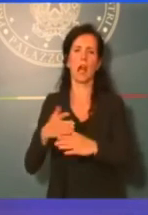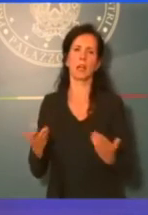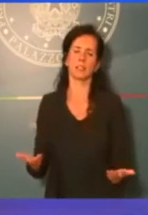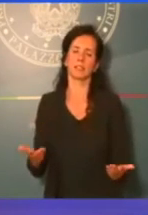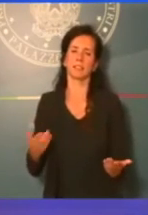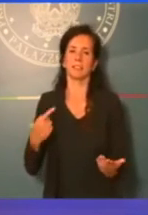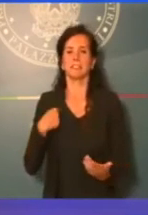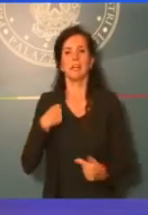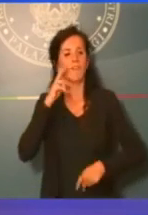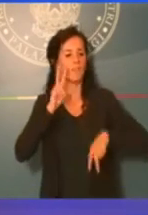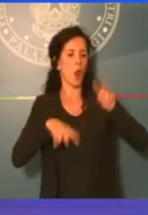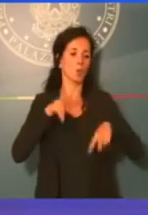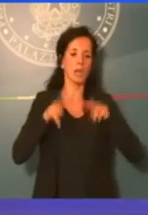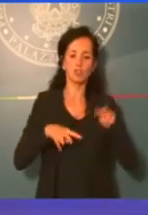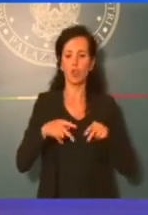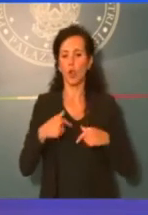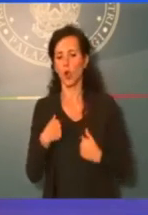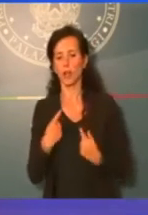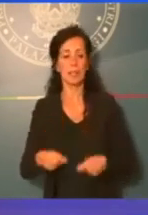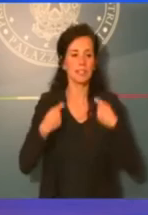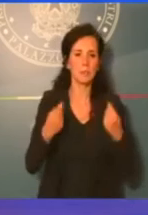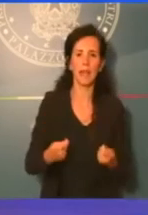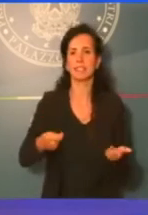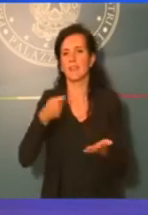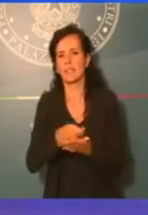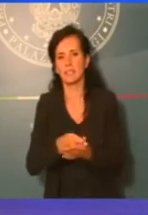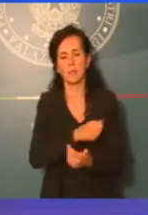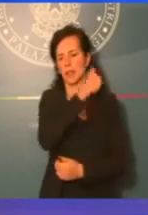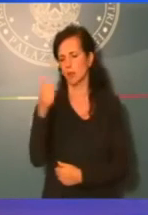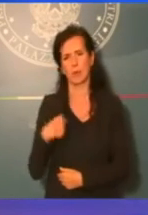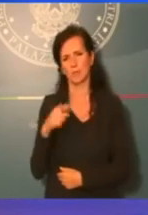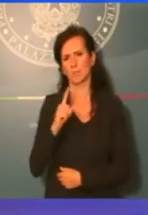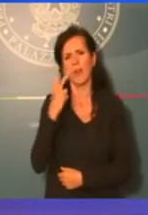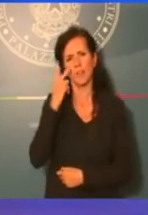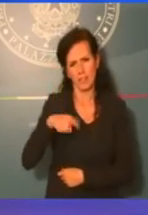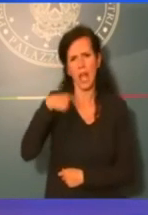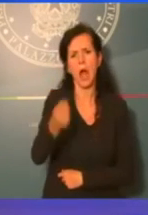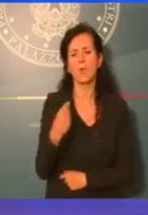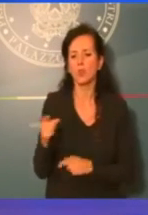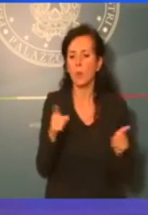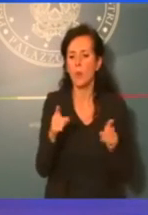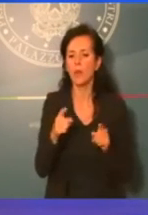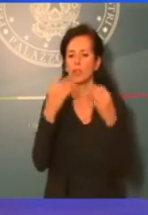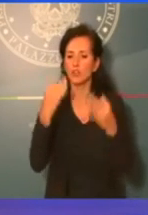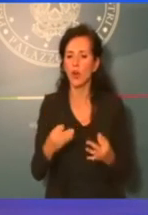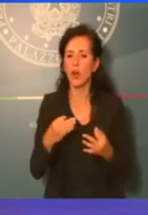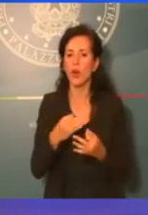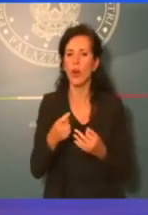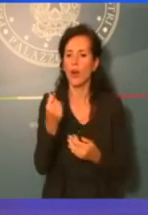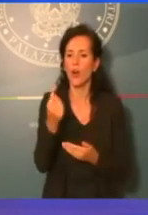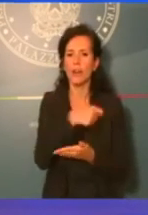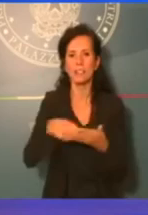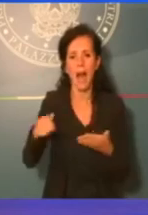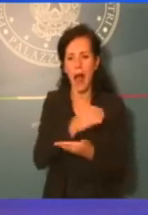valutazione d'impatto per quanto riguarda la spesa di investimenti. La faremo a saldo. Mi sembra molto più seria farla a saldo. Per quanto riguarda lo